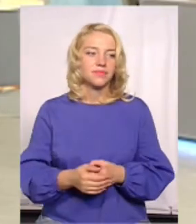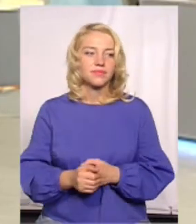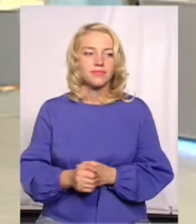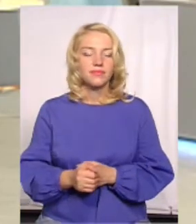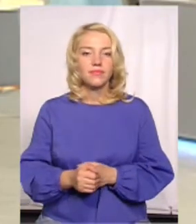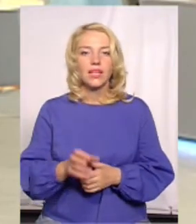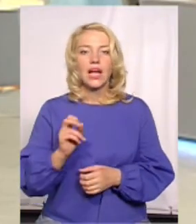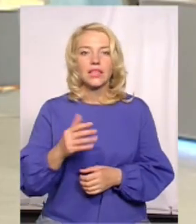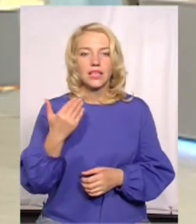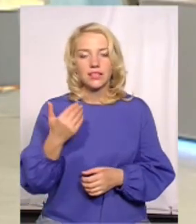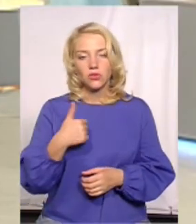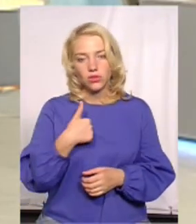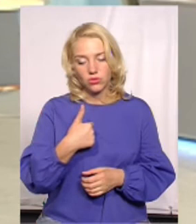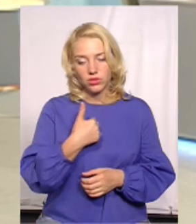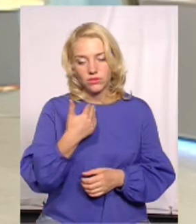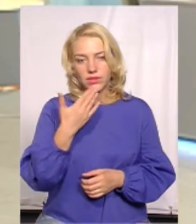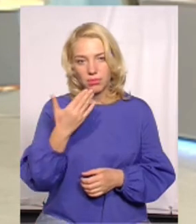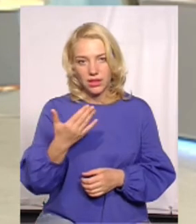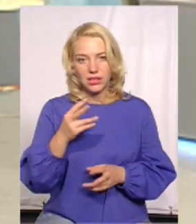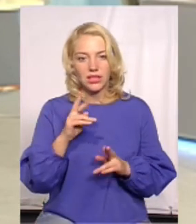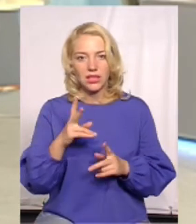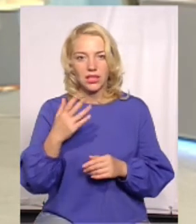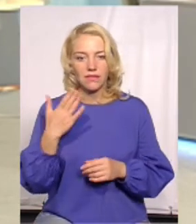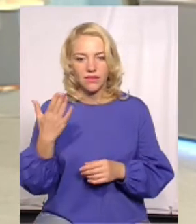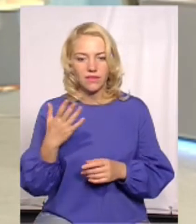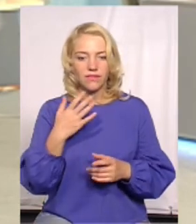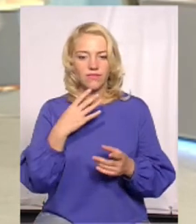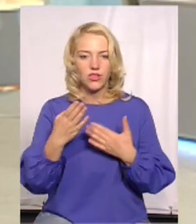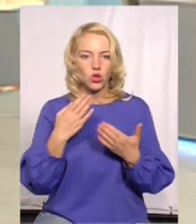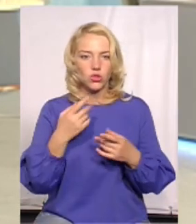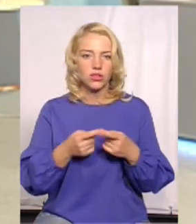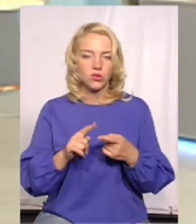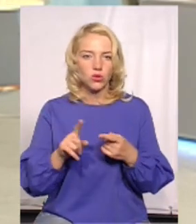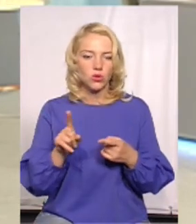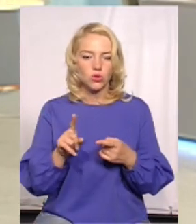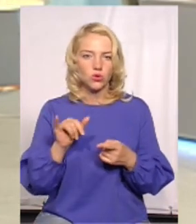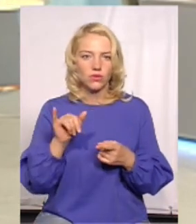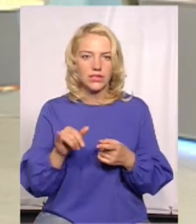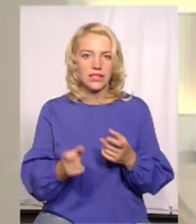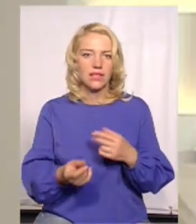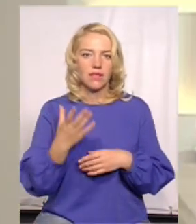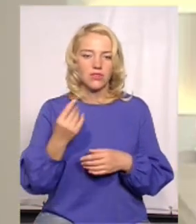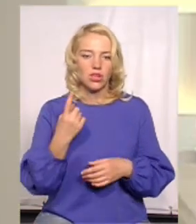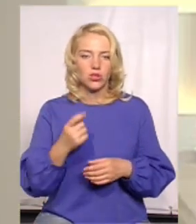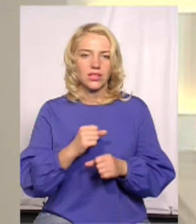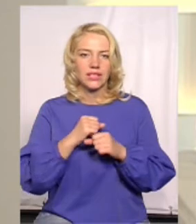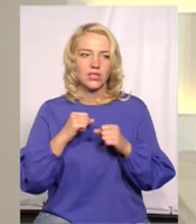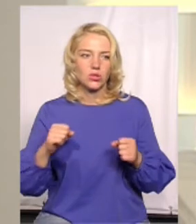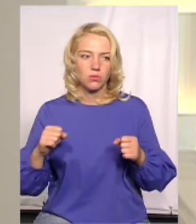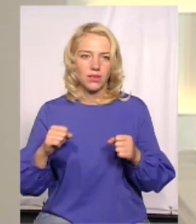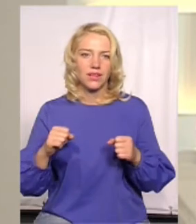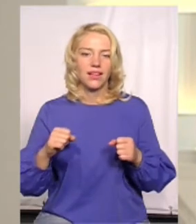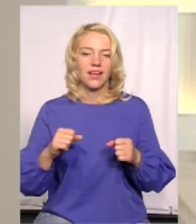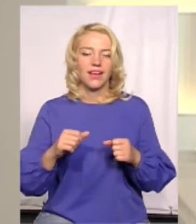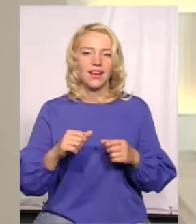шпаргалки. А я хотів запитати, а як ви відноситься до того, якби у вас з'явився ще один супергерой, наприклад, Хмельвумен?